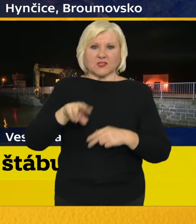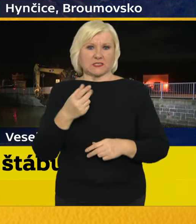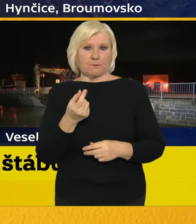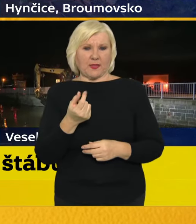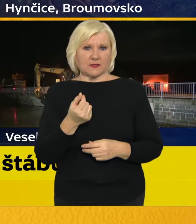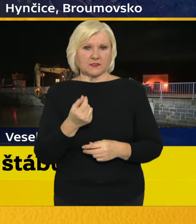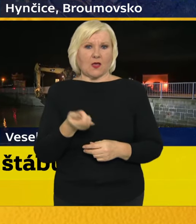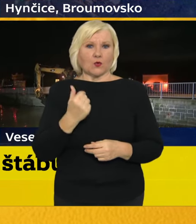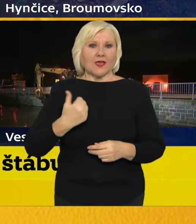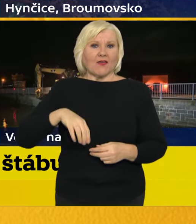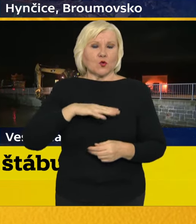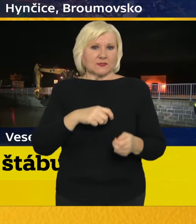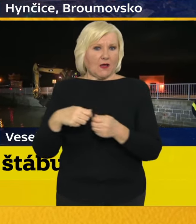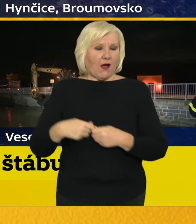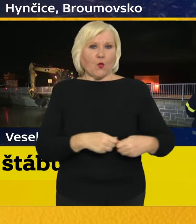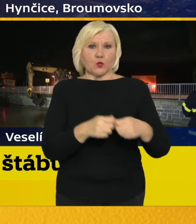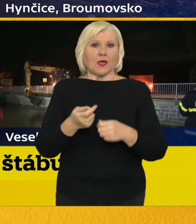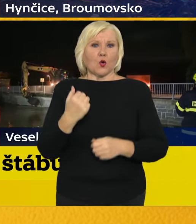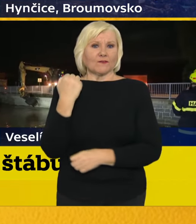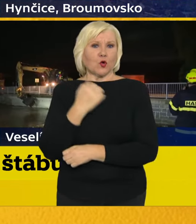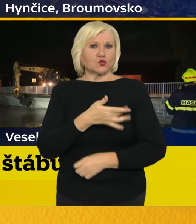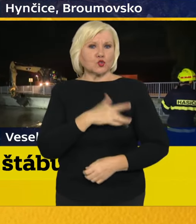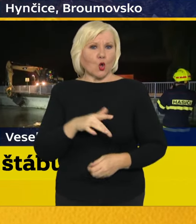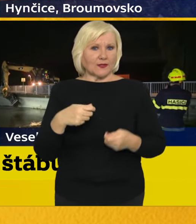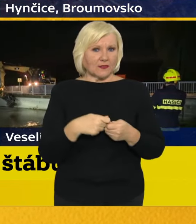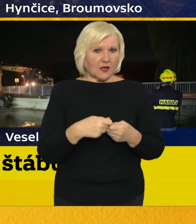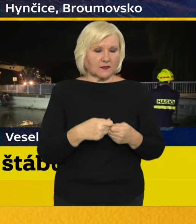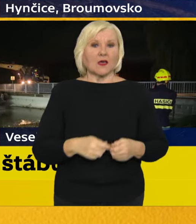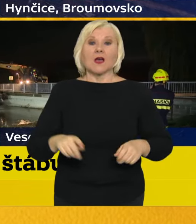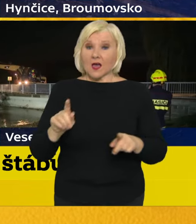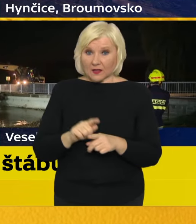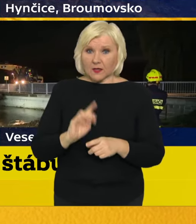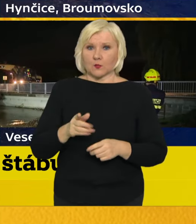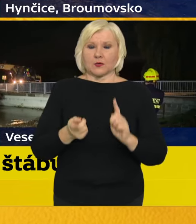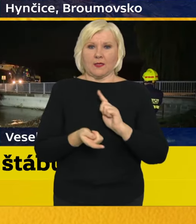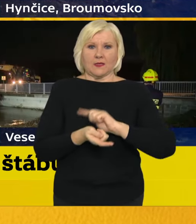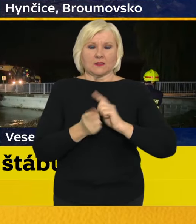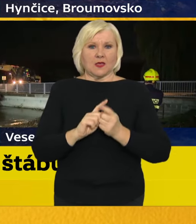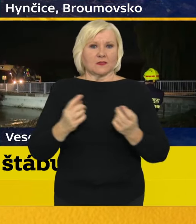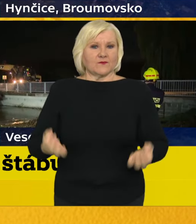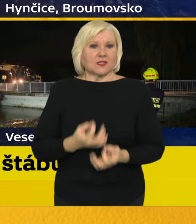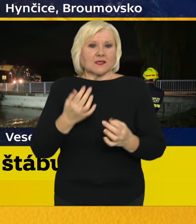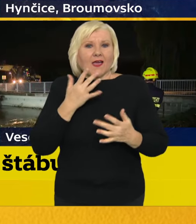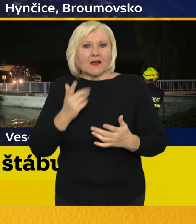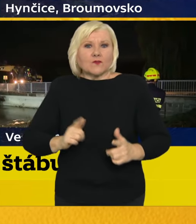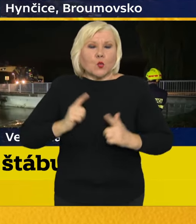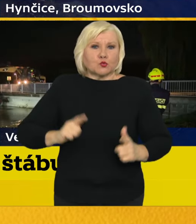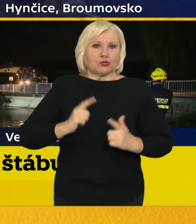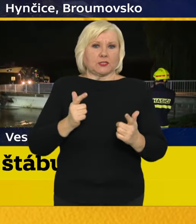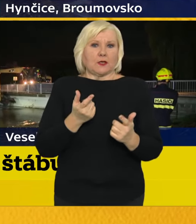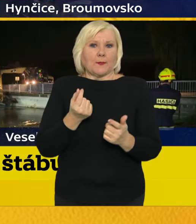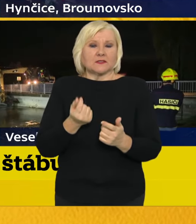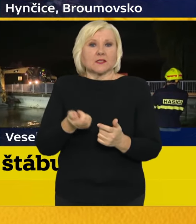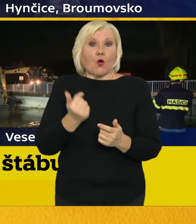z Evropské unie, z Fondu Solidarity. A zároveň určitě budeme jednat o tom, jak bychom mohli využít prostředky z